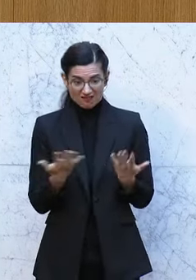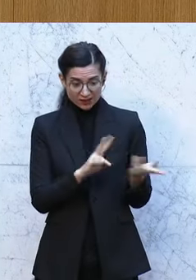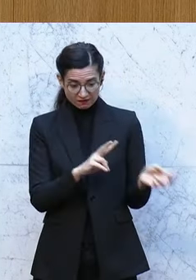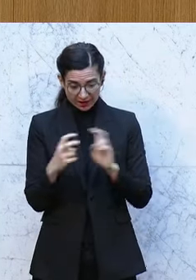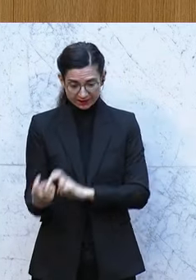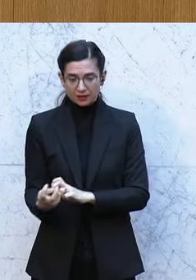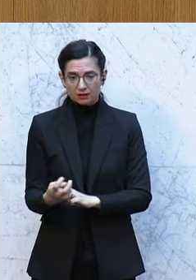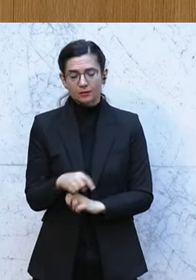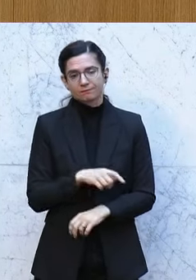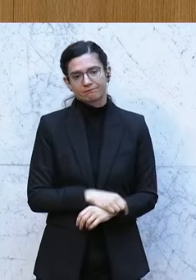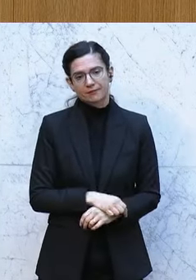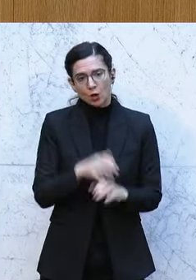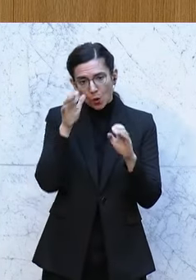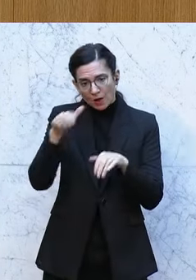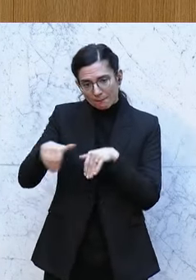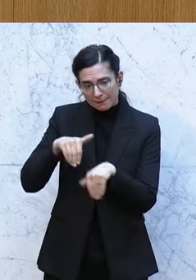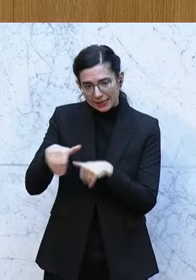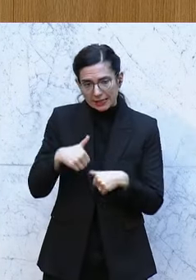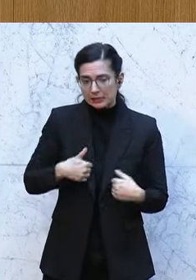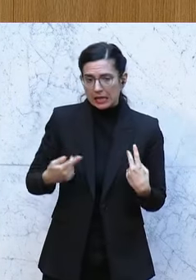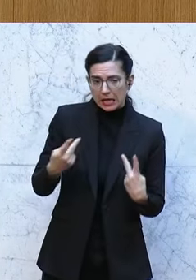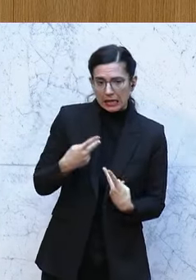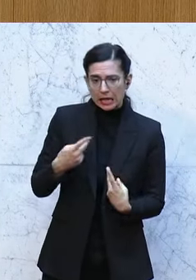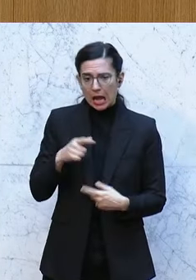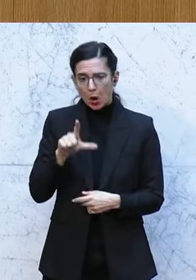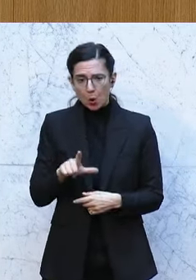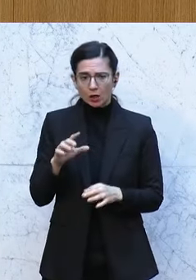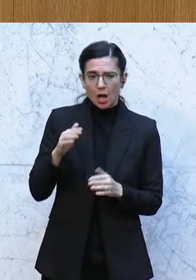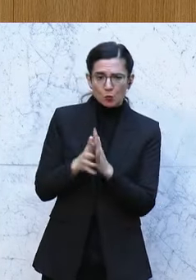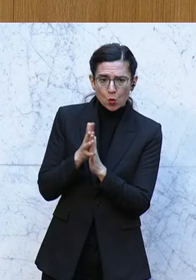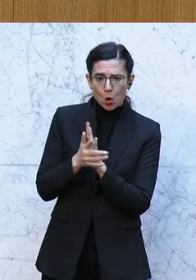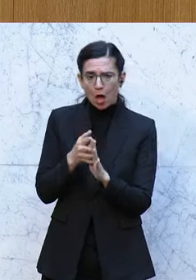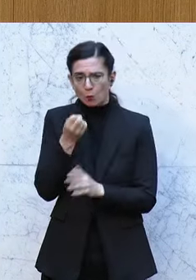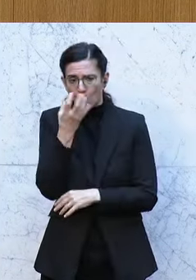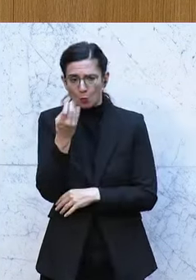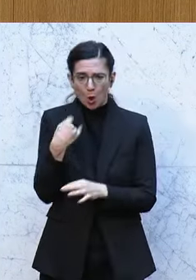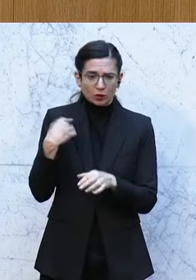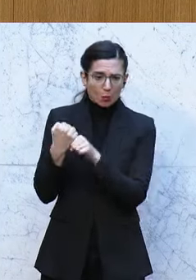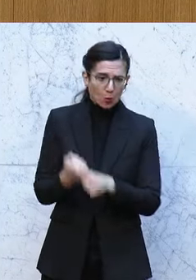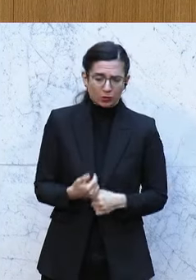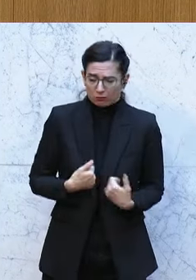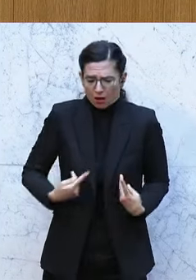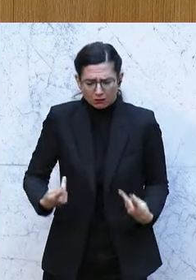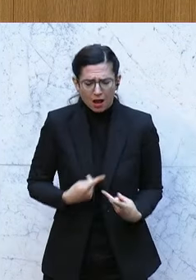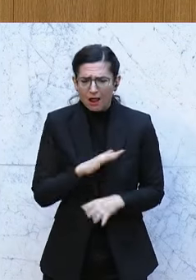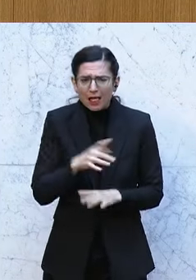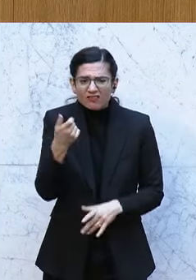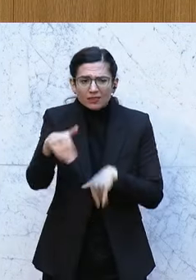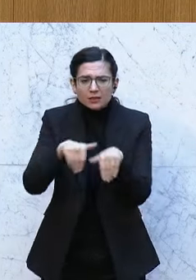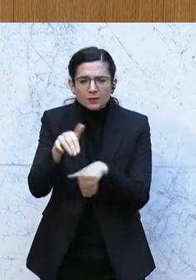worden? Naja, die ÖVP-Minister, egal ob sie Löger, Müller, Blümel oder Brunner hießen, haben einfach geschaut, dass